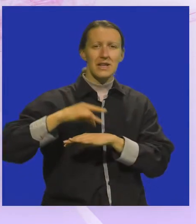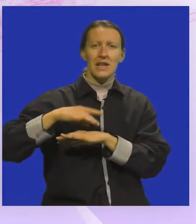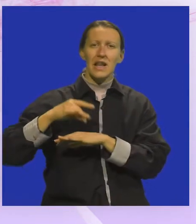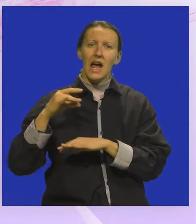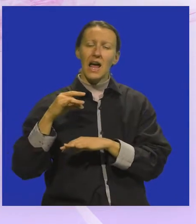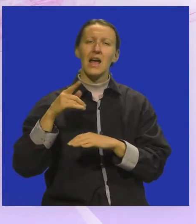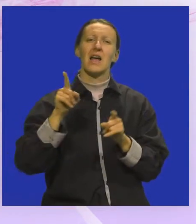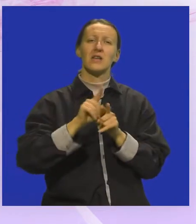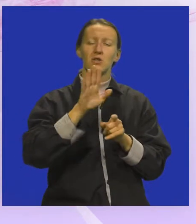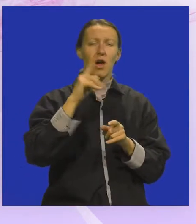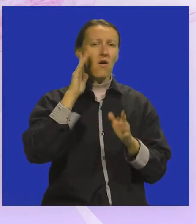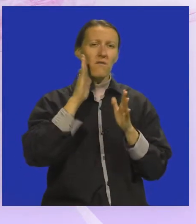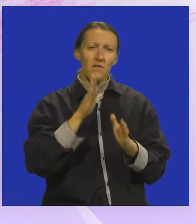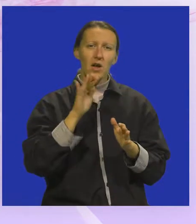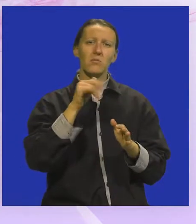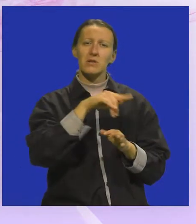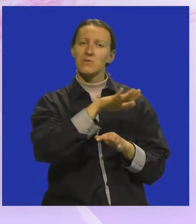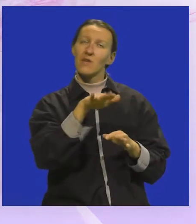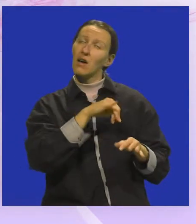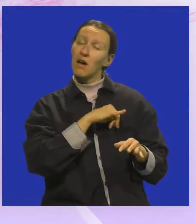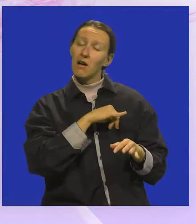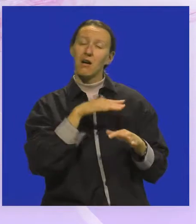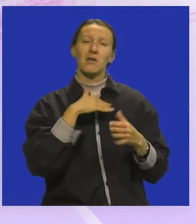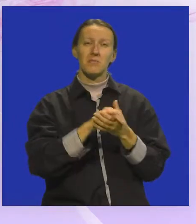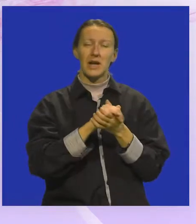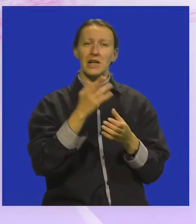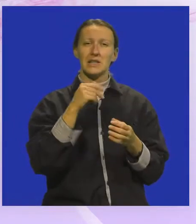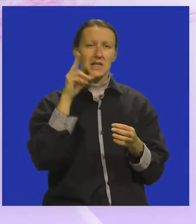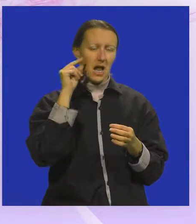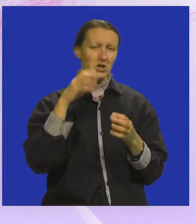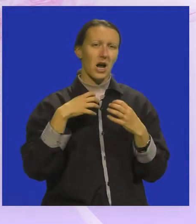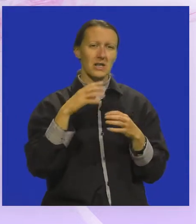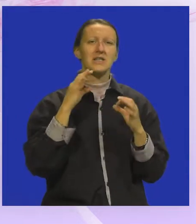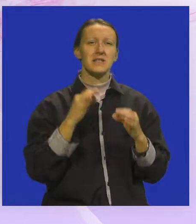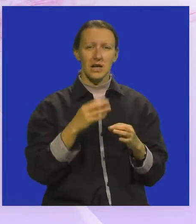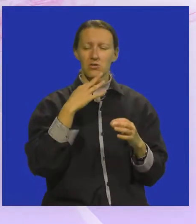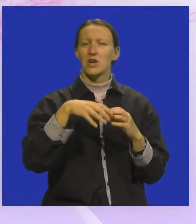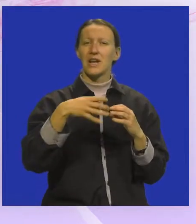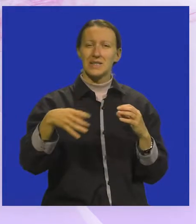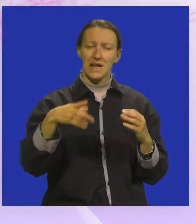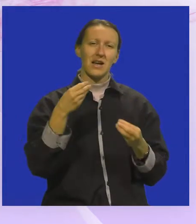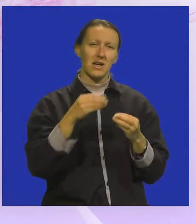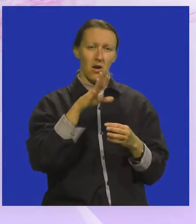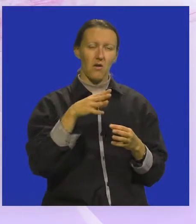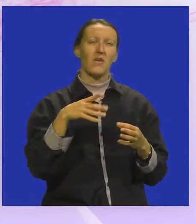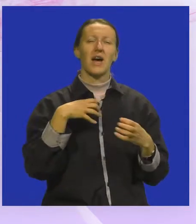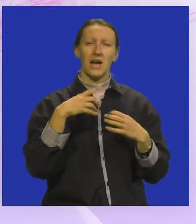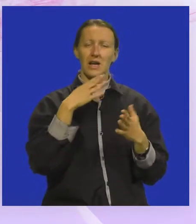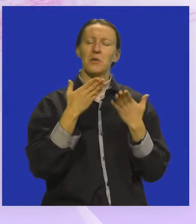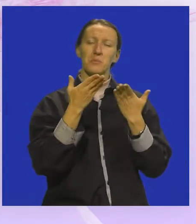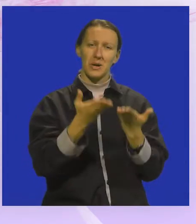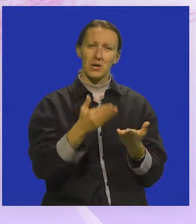a isto tako vjerujem da smo zainterigirali naše prijatelje iz Teatra Naranča, koji će zasigurno nastaviti igrati ovu predstavu i